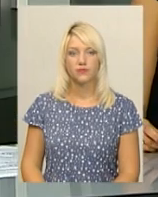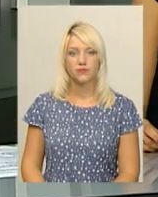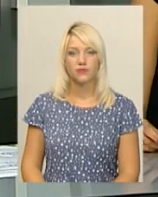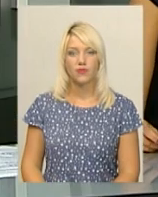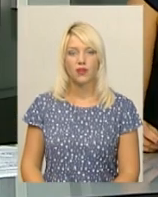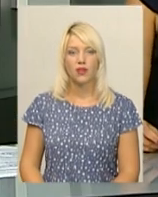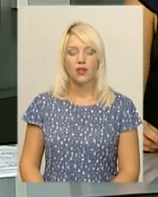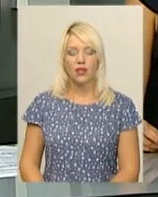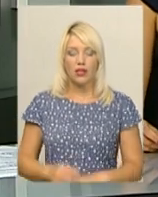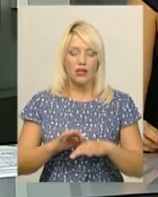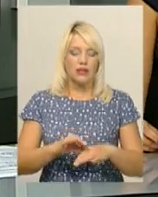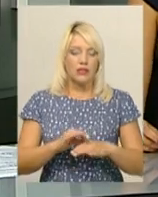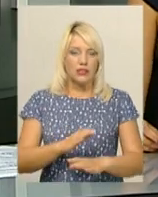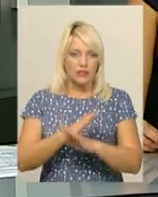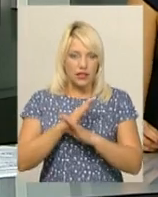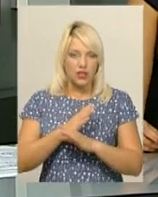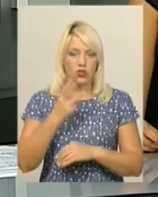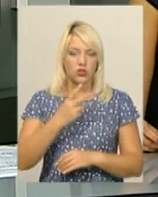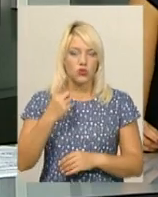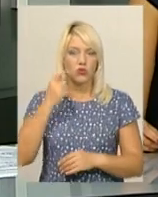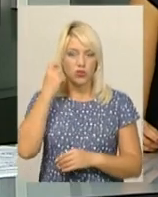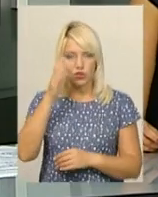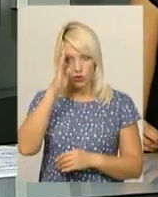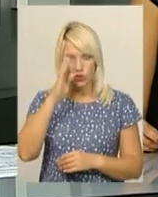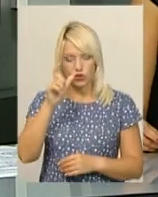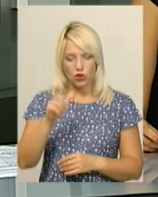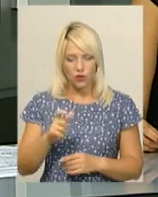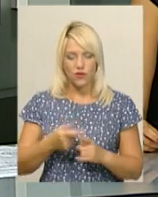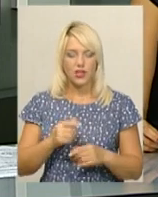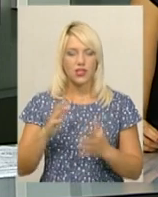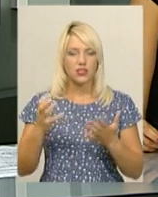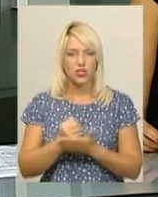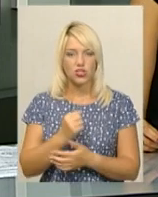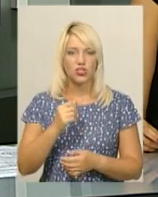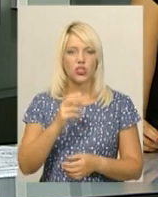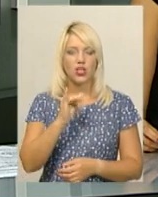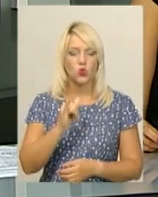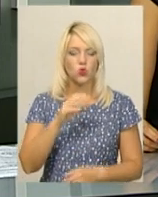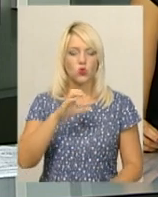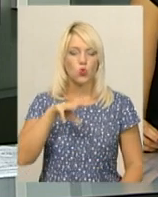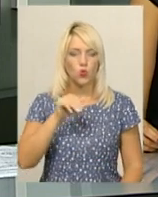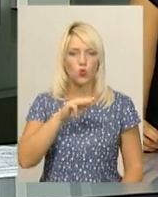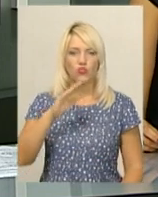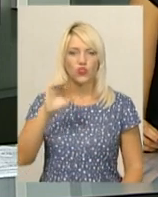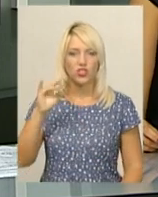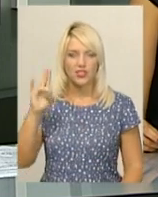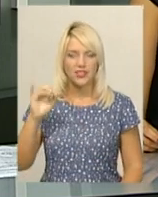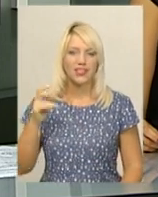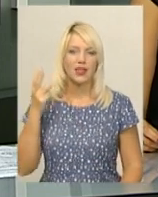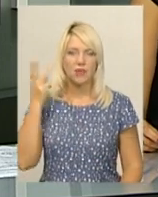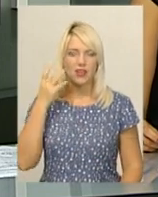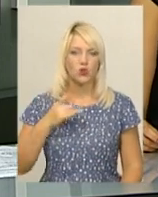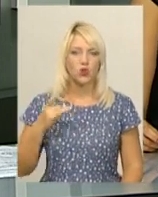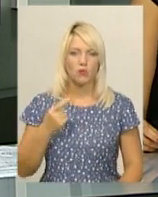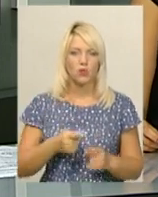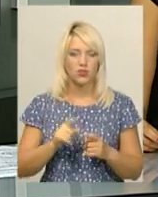Тіло 31-річного чоловіка знайшли у ставку у селі Стушенці Хмельницького району. Про це повідомив прес-секретар управління